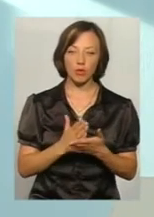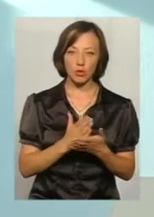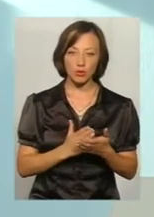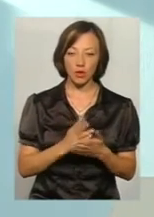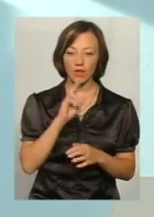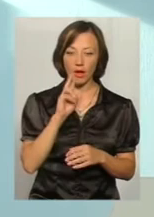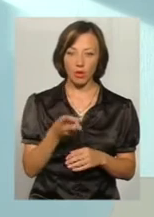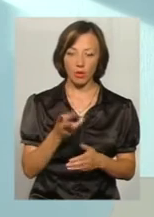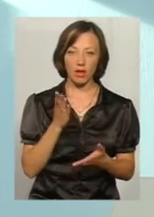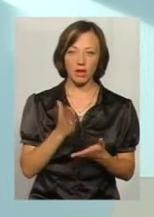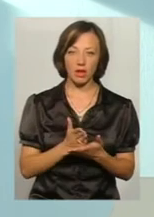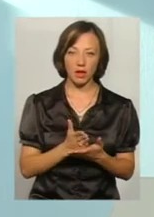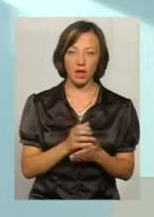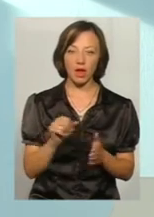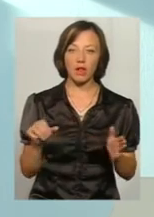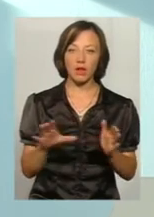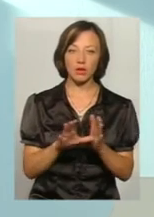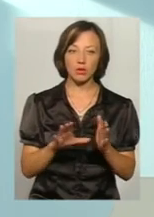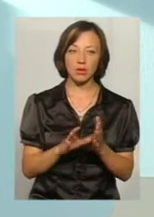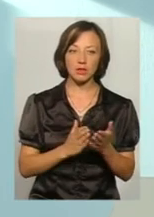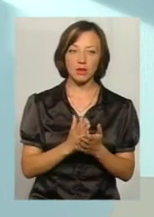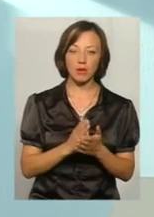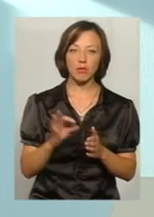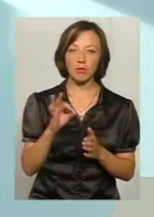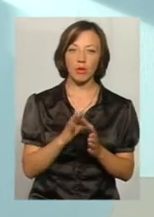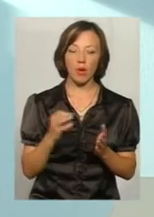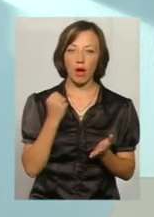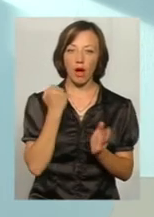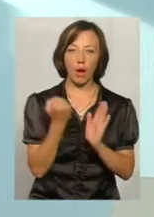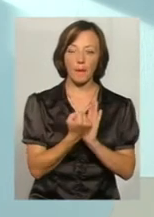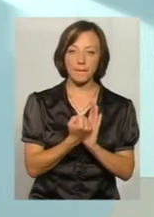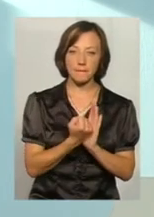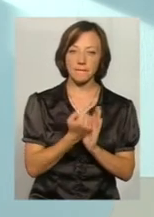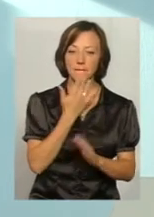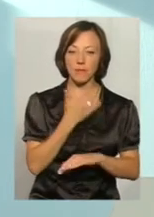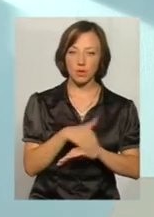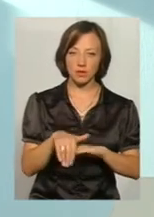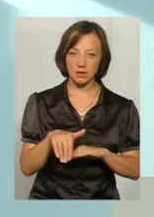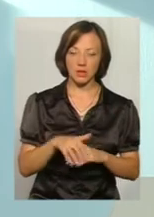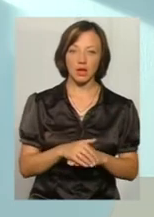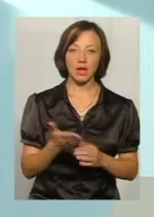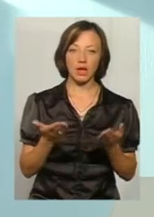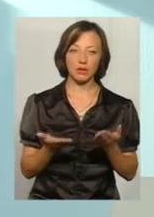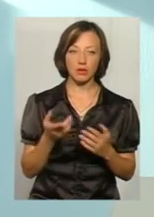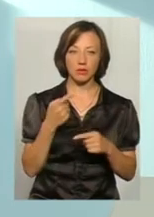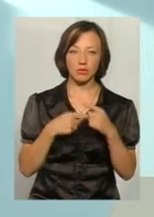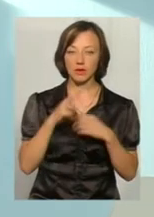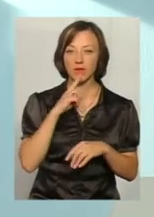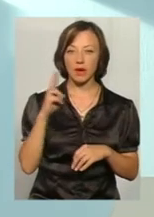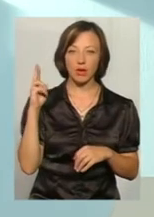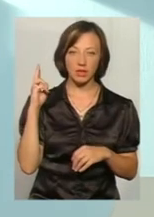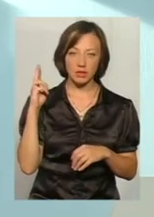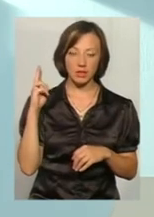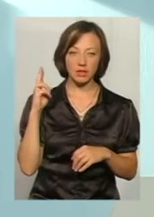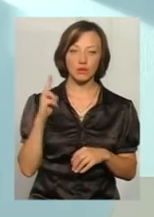другий рік, це електронний сервіс проставлення апостолі. Якщо повернутися на два роки назад,